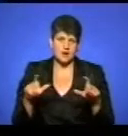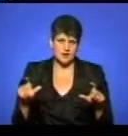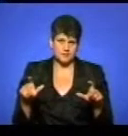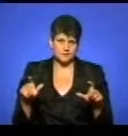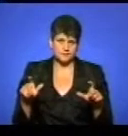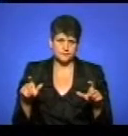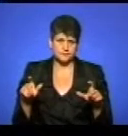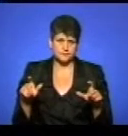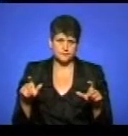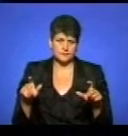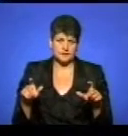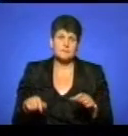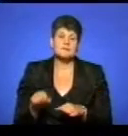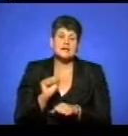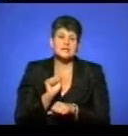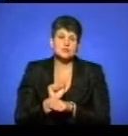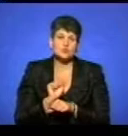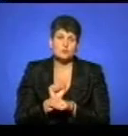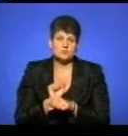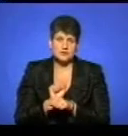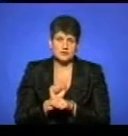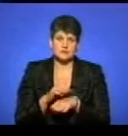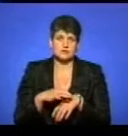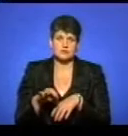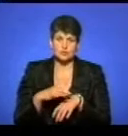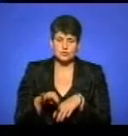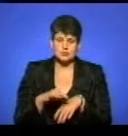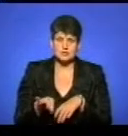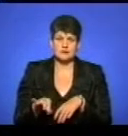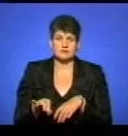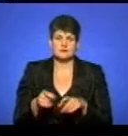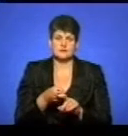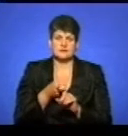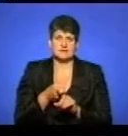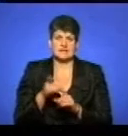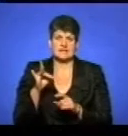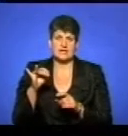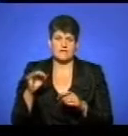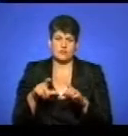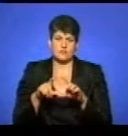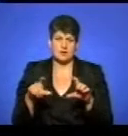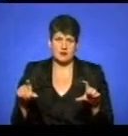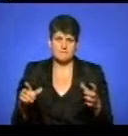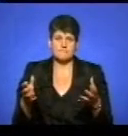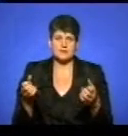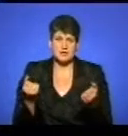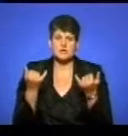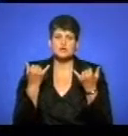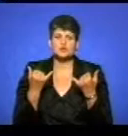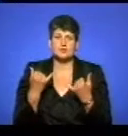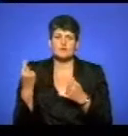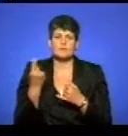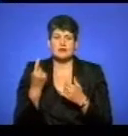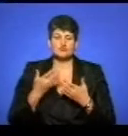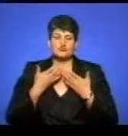Тобто призупинені репресії стосовно євробляхи. Друге, прийнятий сьогодні в першому